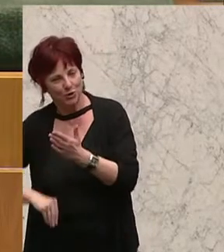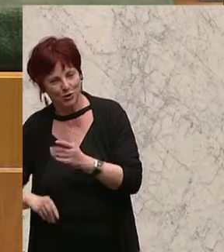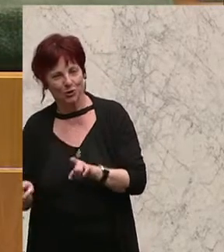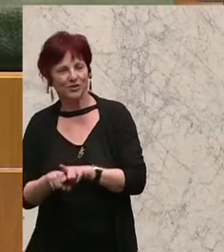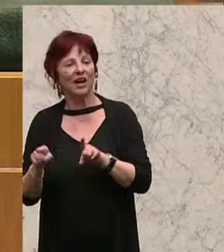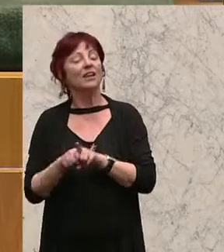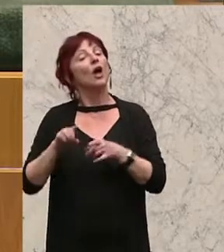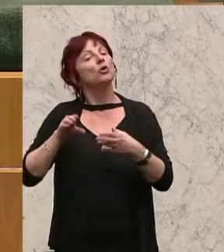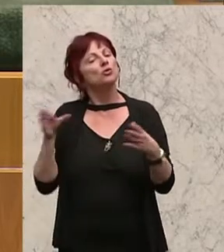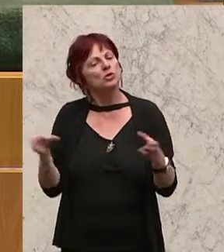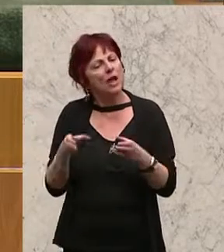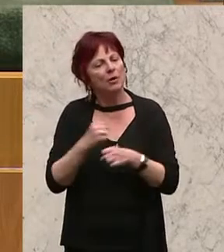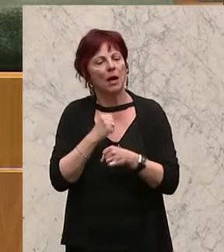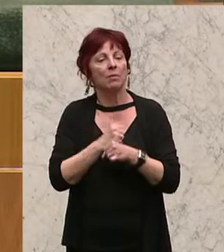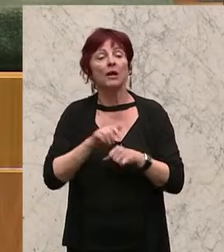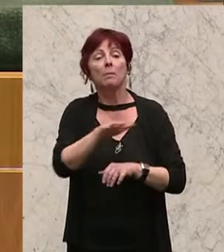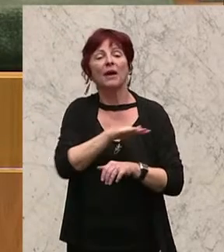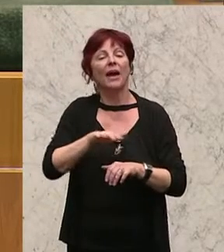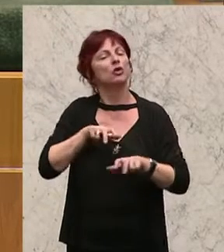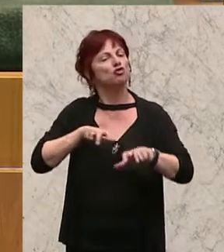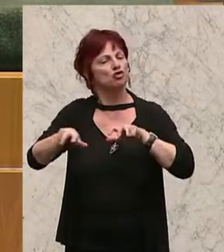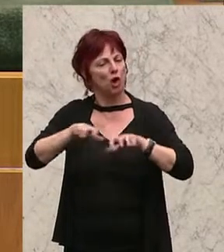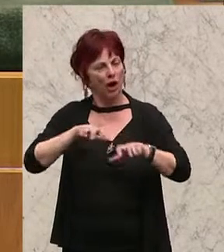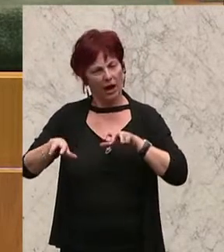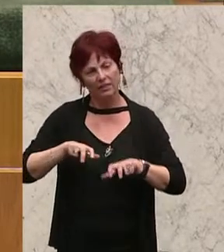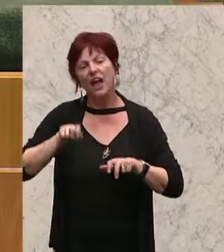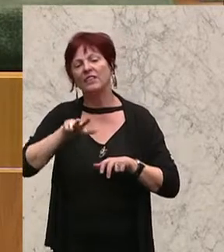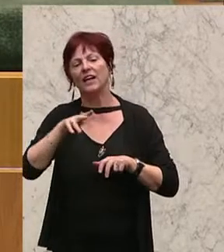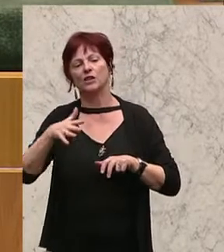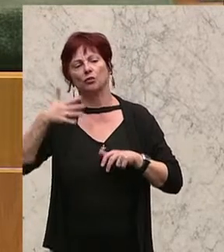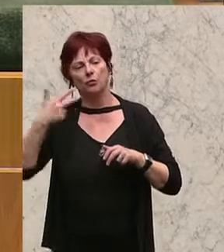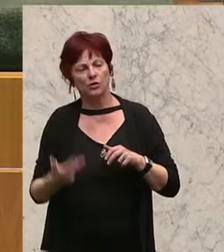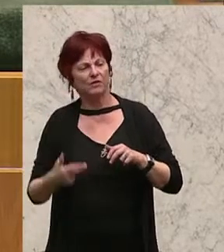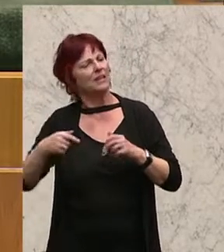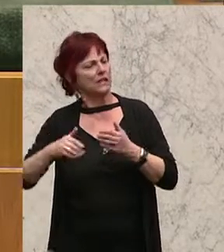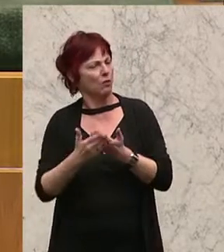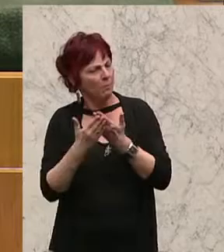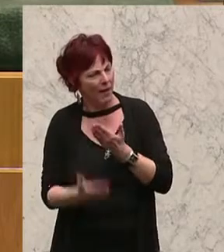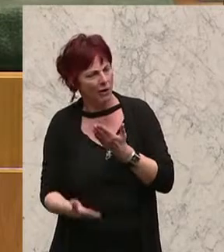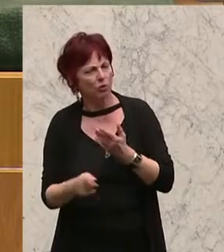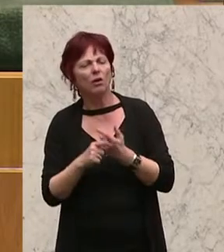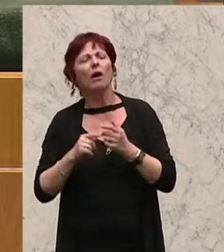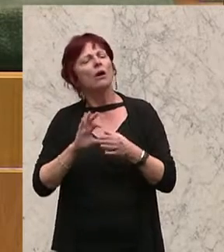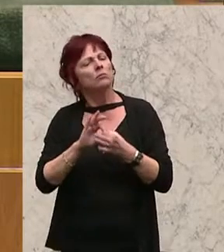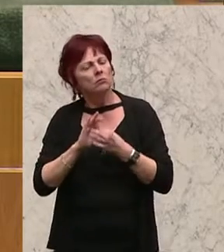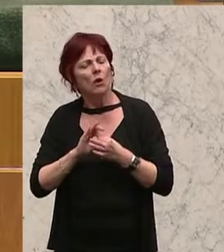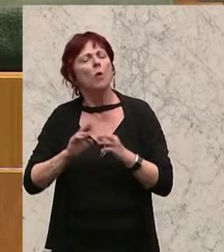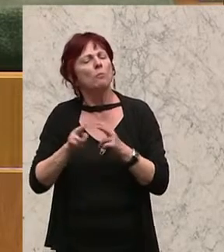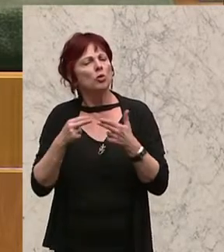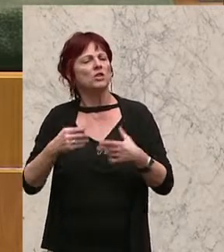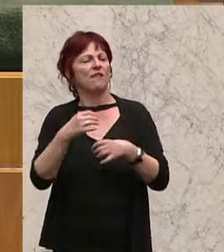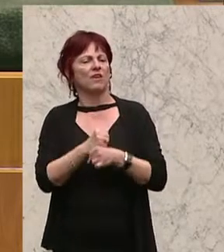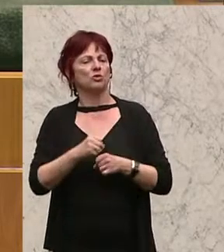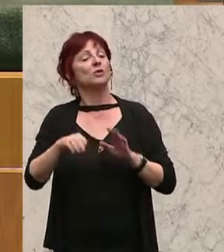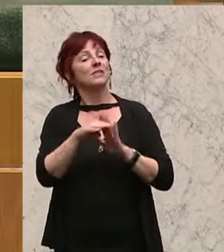1324 der Beilagen gemäß Artikel 50 Absatz 1 Ziffer 1 Bundesverfassungsgesetz die